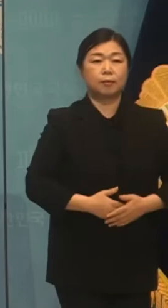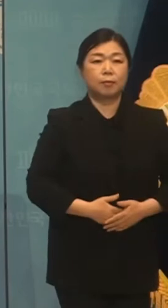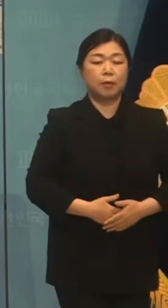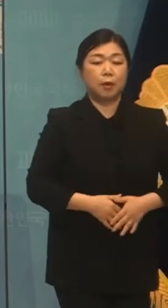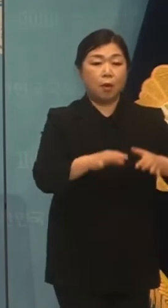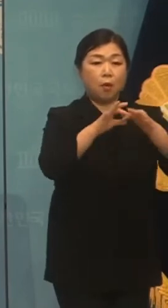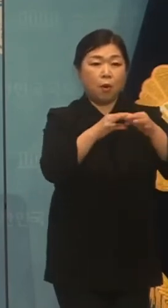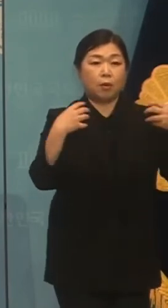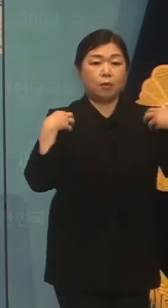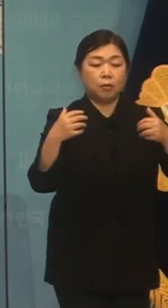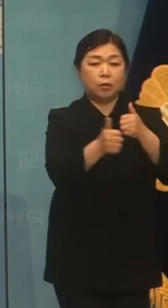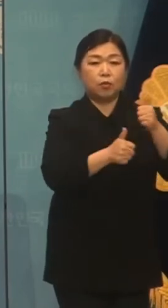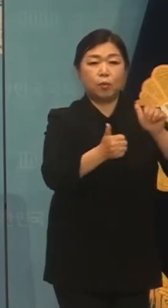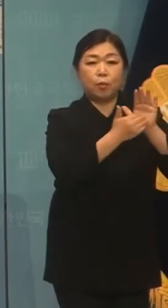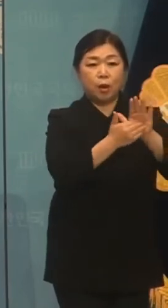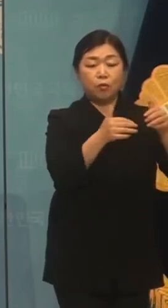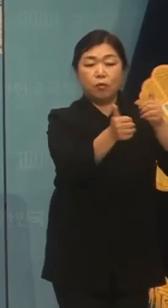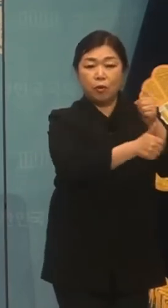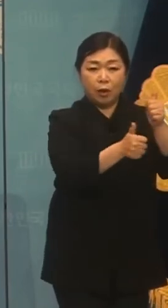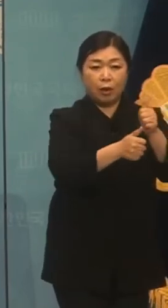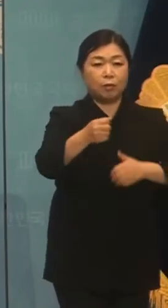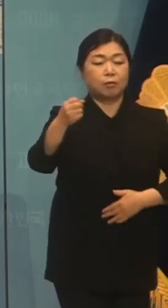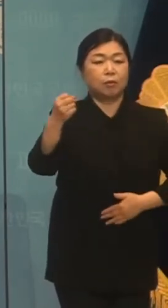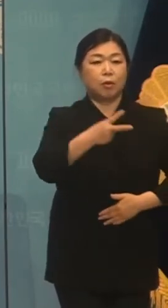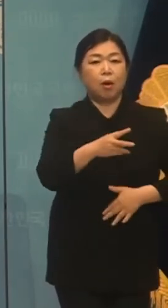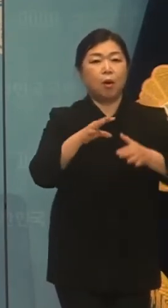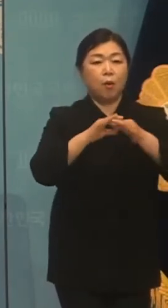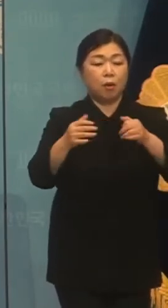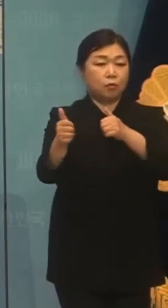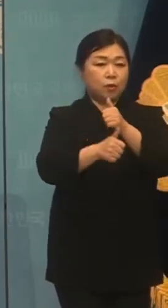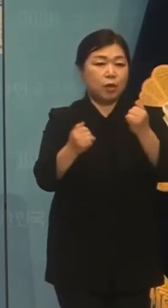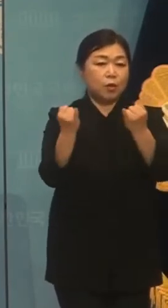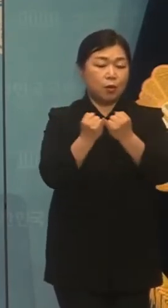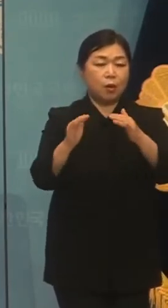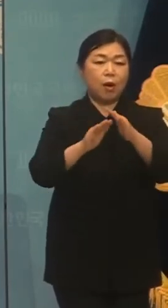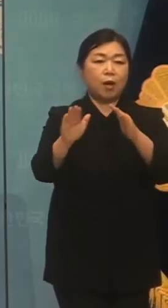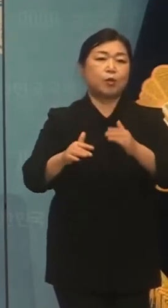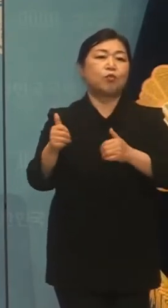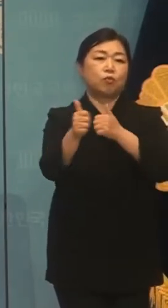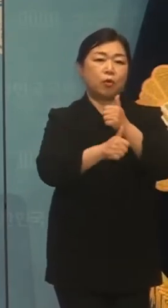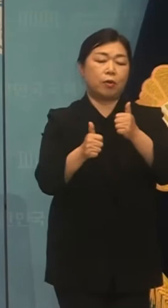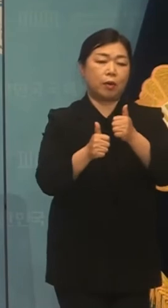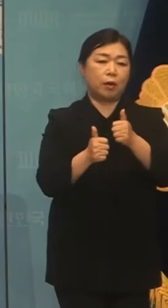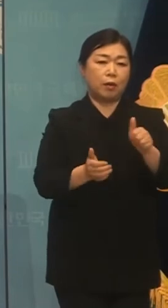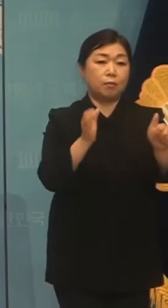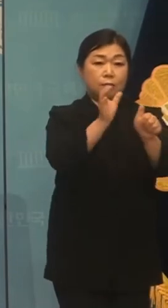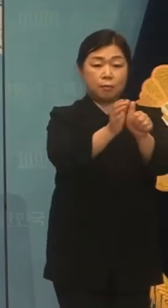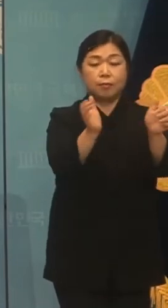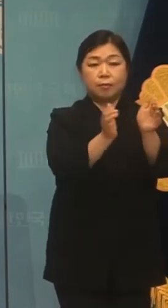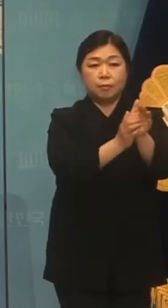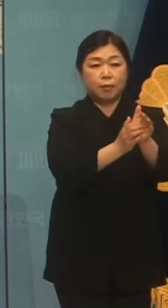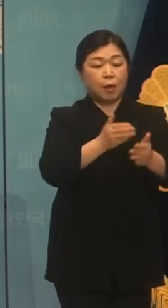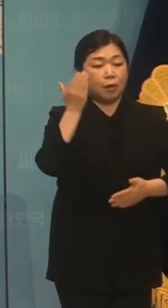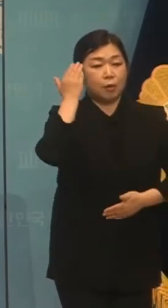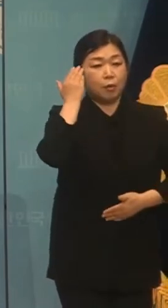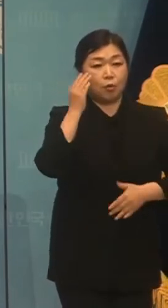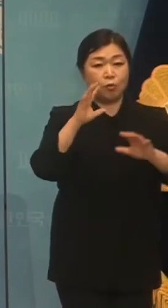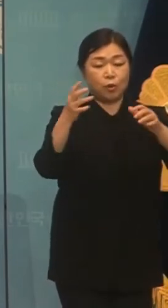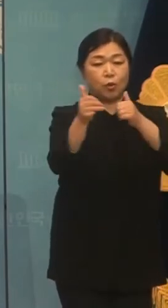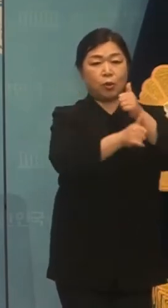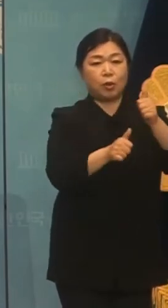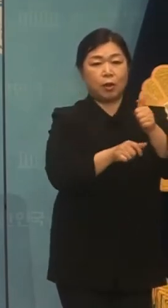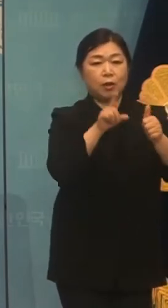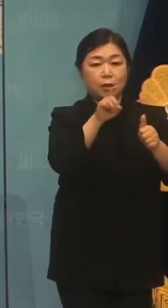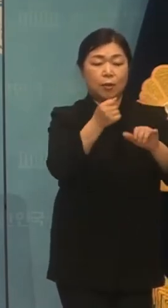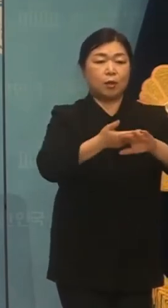소관위원회인 국방위원회와 관련위원회인 여성가족위원회에 회부되었습니다. 참고로 국민 동의 청원이